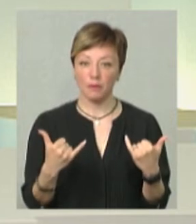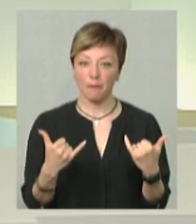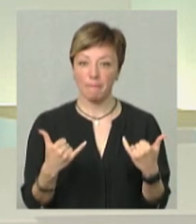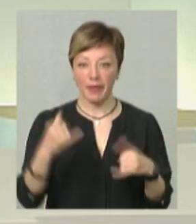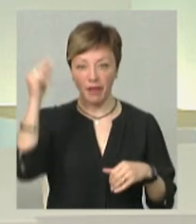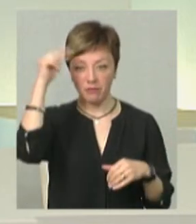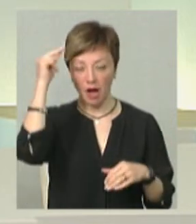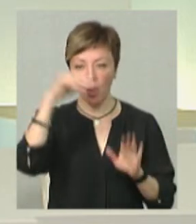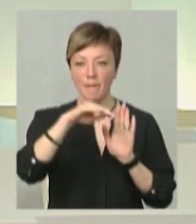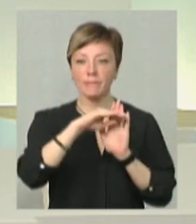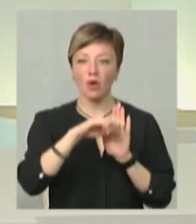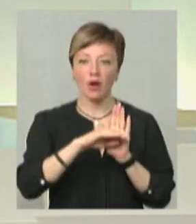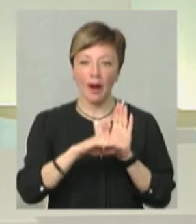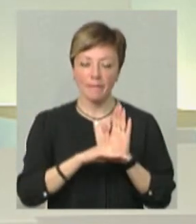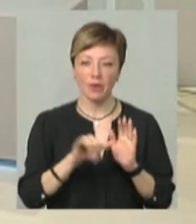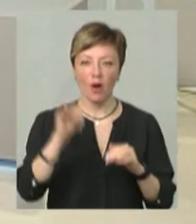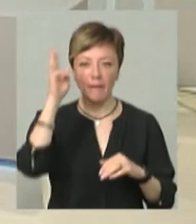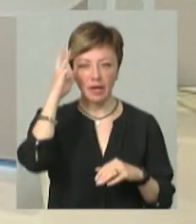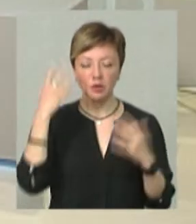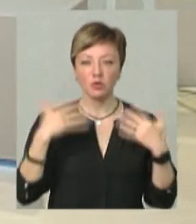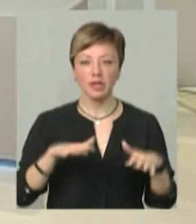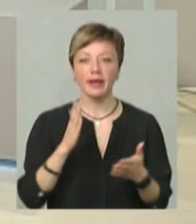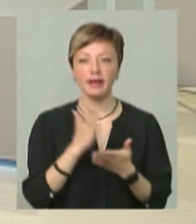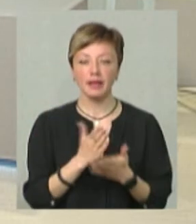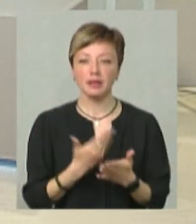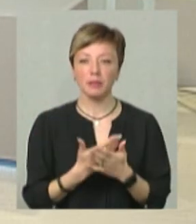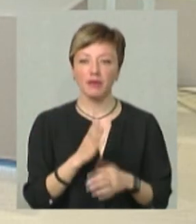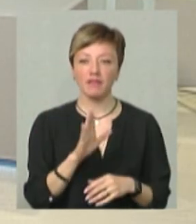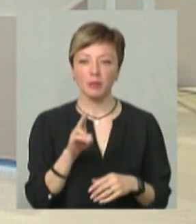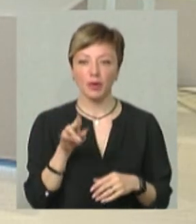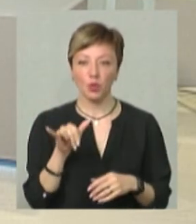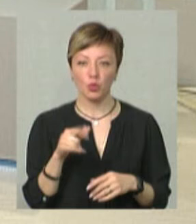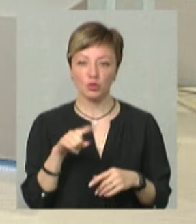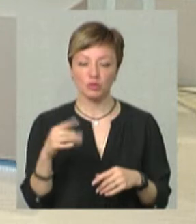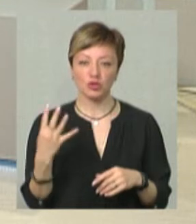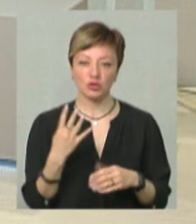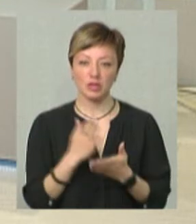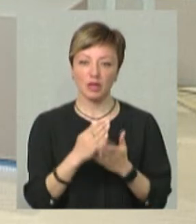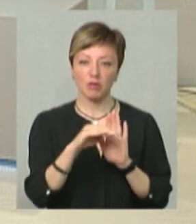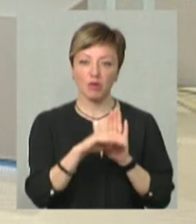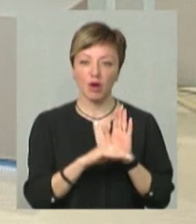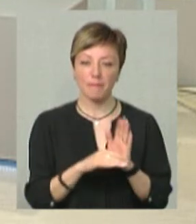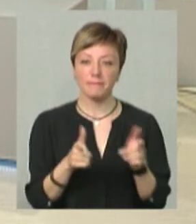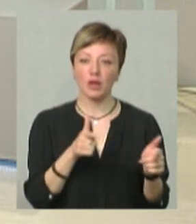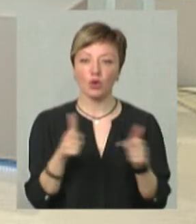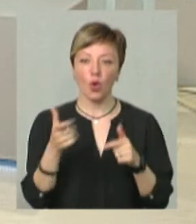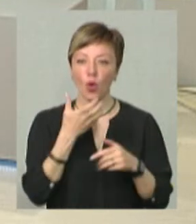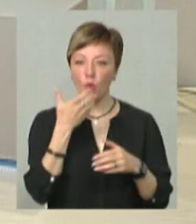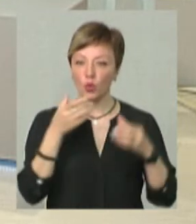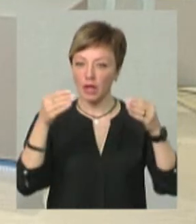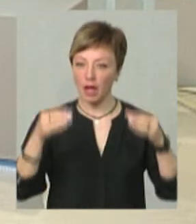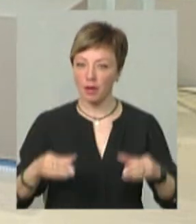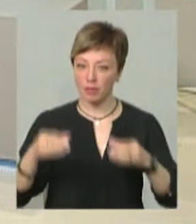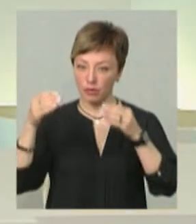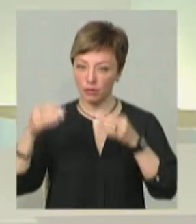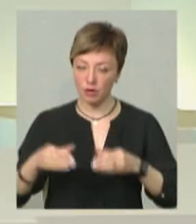сучасної навчальної програми. В Хмельницькому вже є, наприклад, в ВПУ номер 4, є програма підготовки утеплювачів. Дуже актуально.